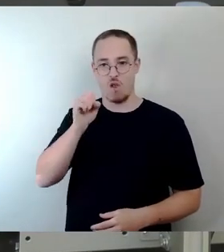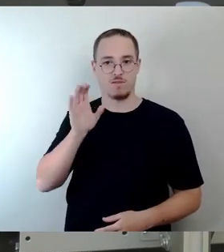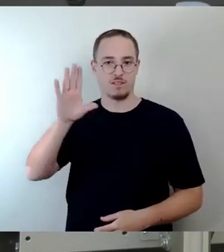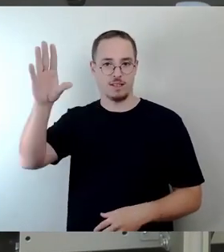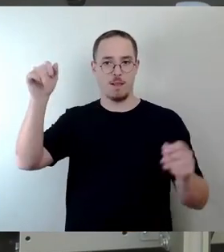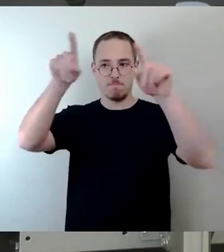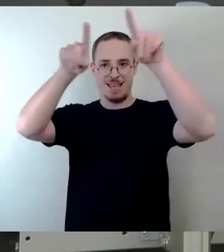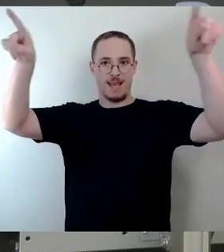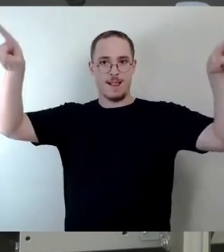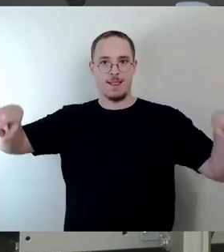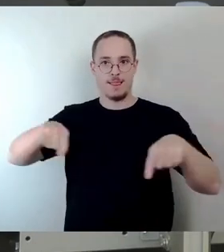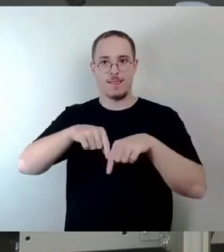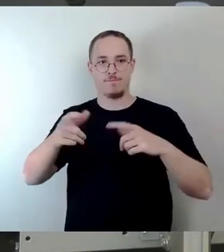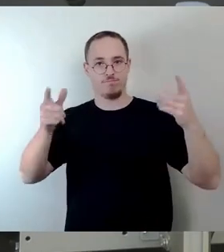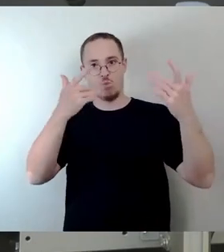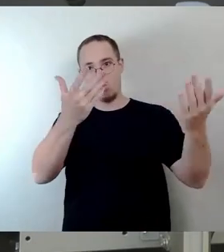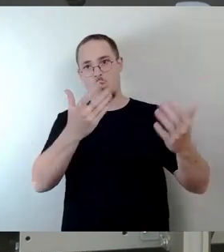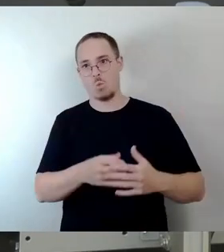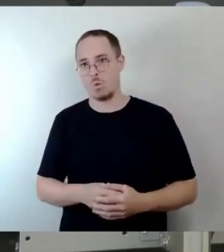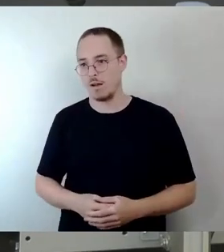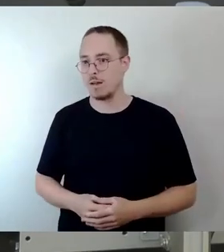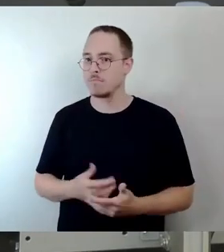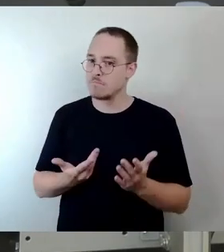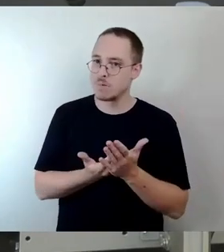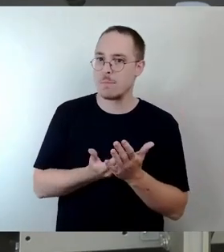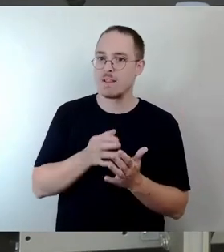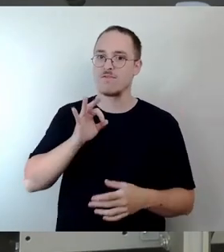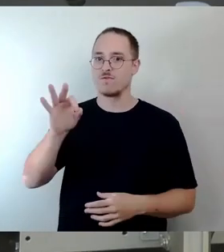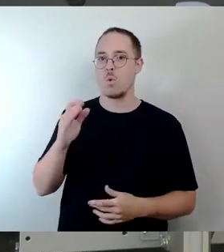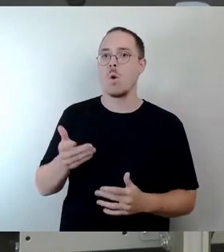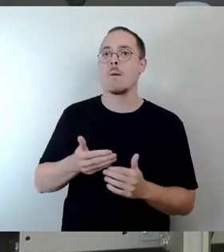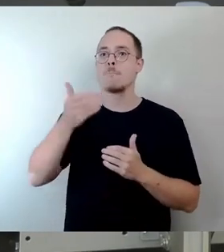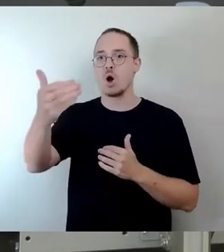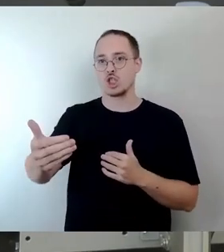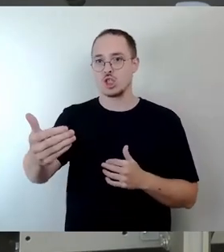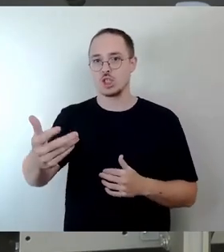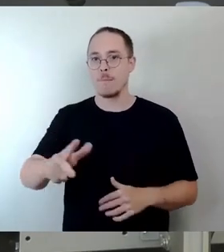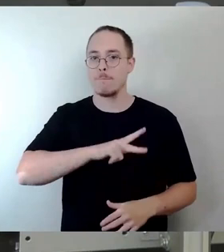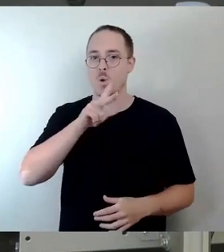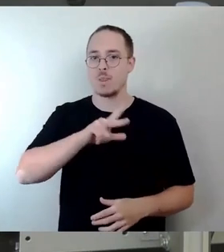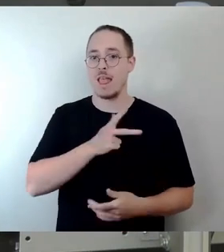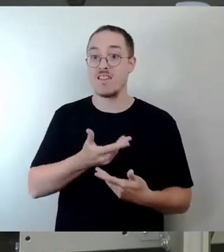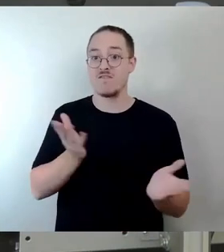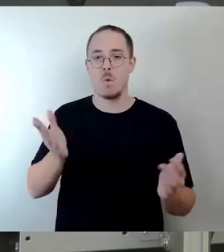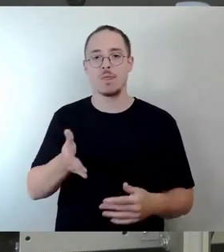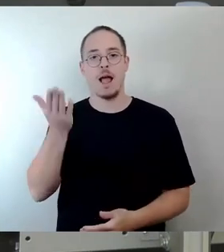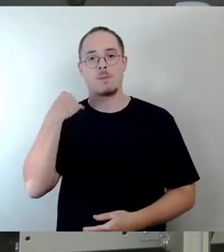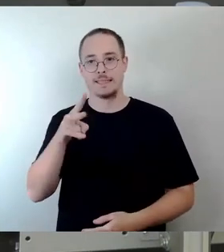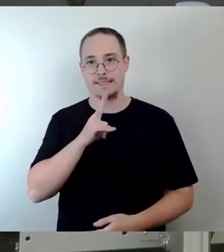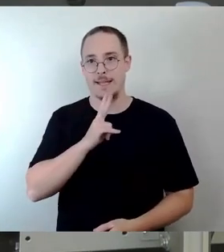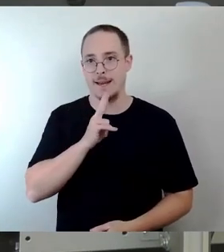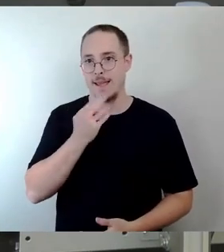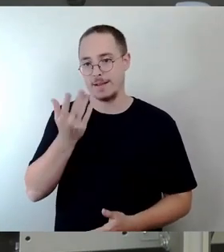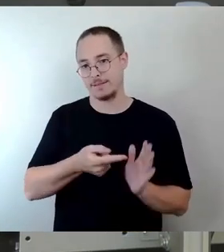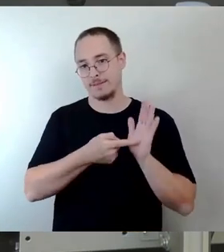Ostmoderne in der DDR und eigens für diesen Ort entworfen. Die heute abzustimmende Vorlage, das